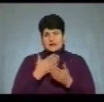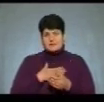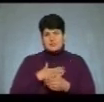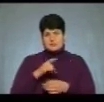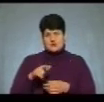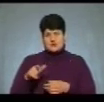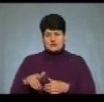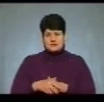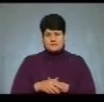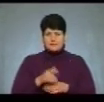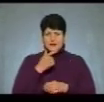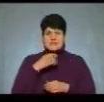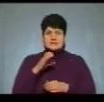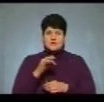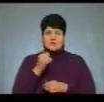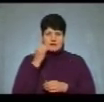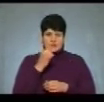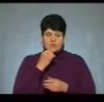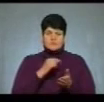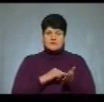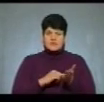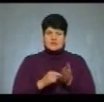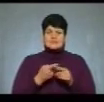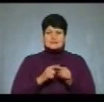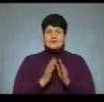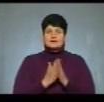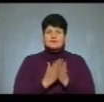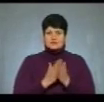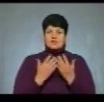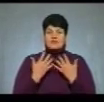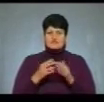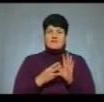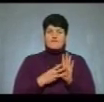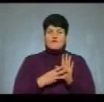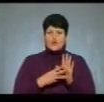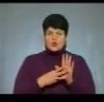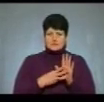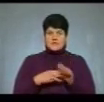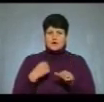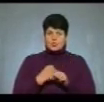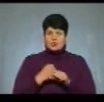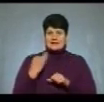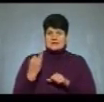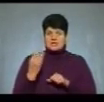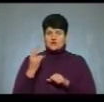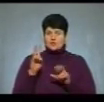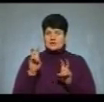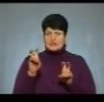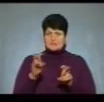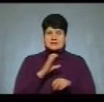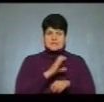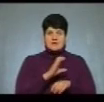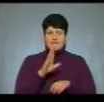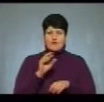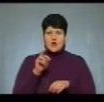читачам. Пане Сергією, дякую. І зазначу, що ця книжка – це вже восьма робота на історичну тему Сергія